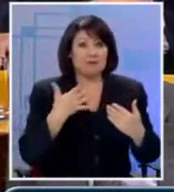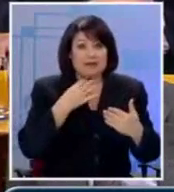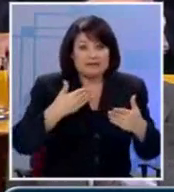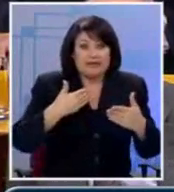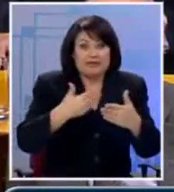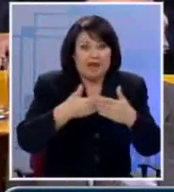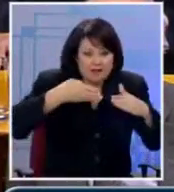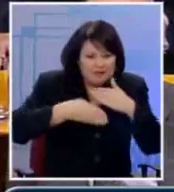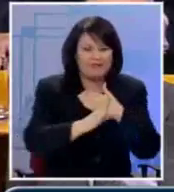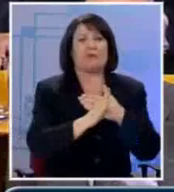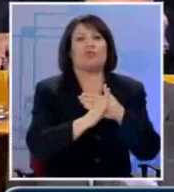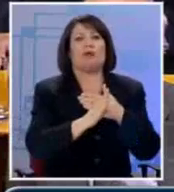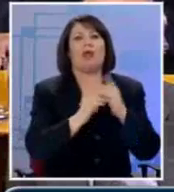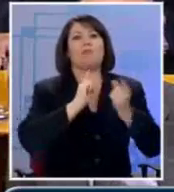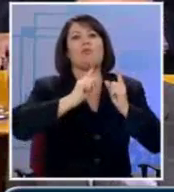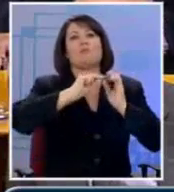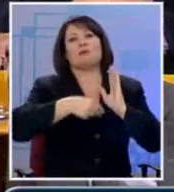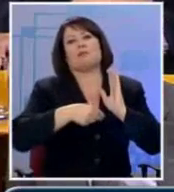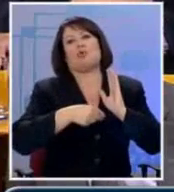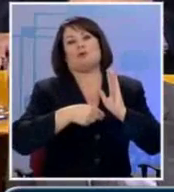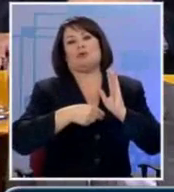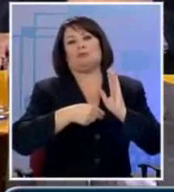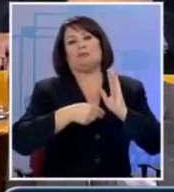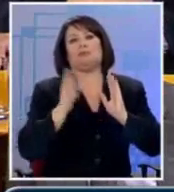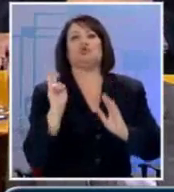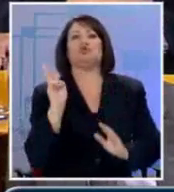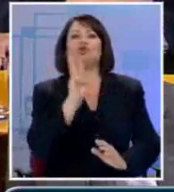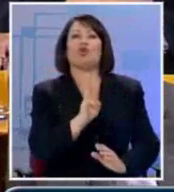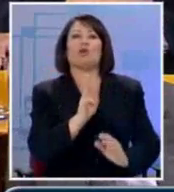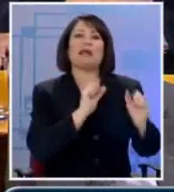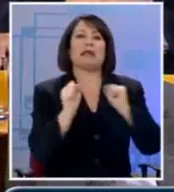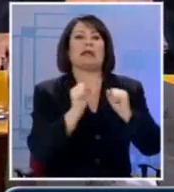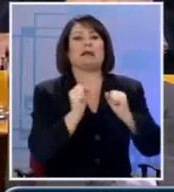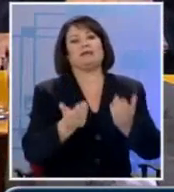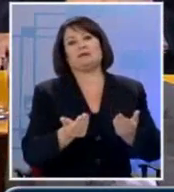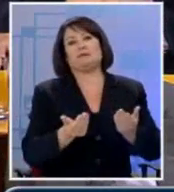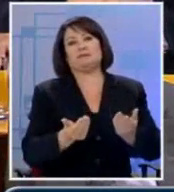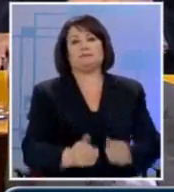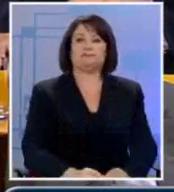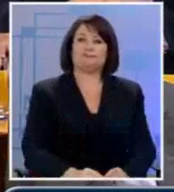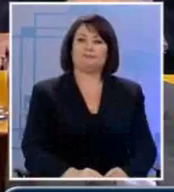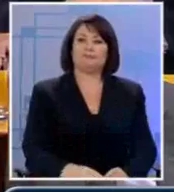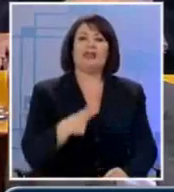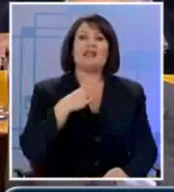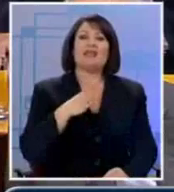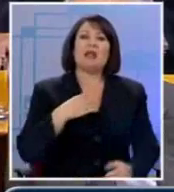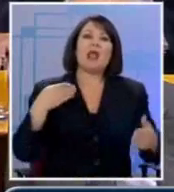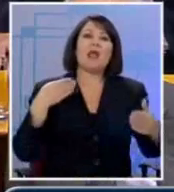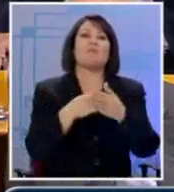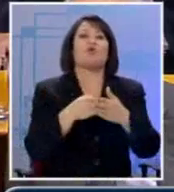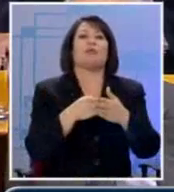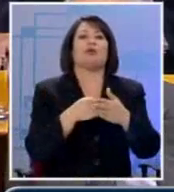πορείας εξόδου από το Μνημόνιο, την Τρόικα και την Κρίση. θέλησε να παρεμποδίσει